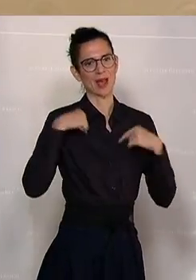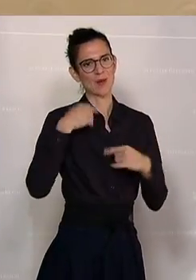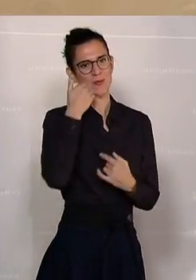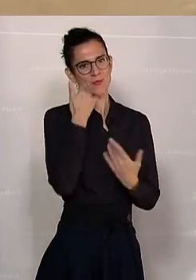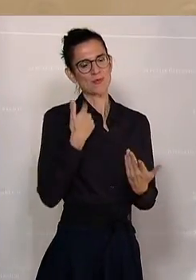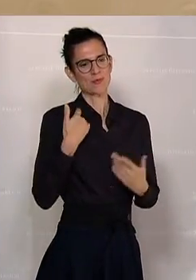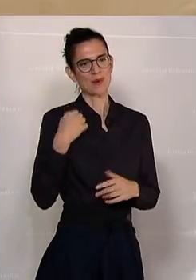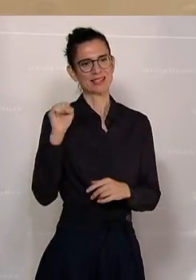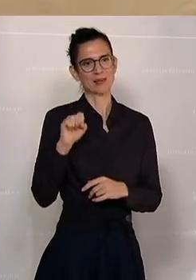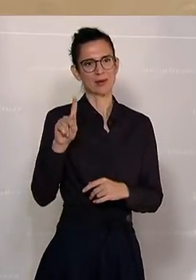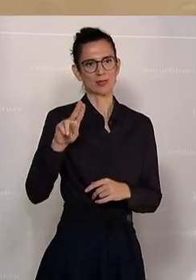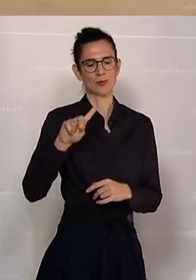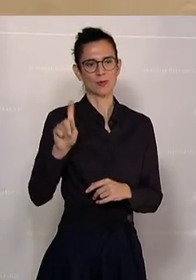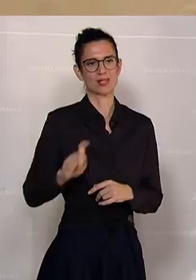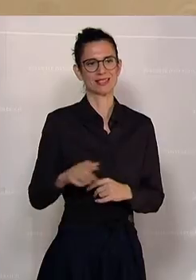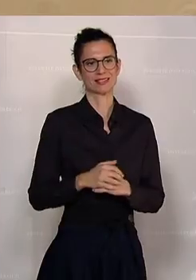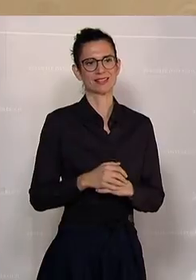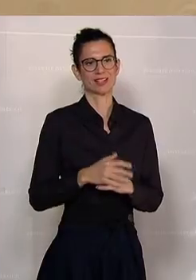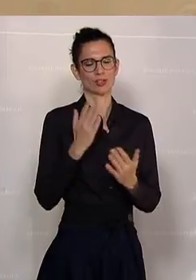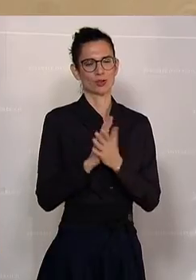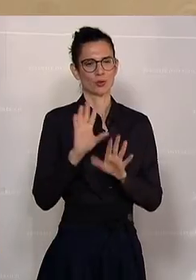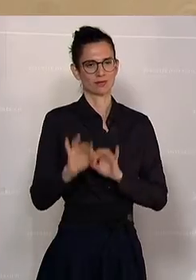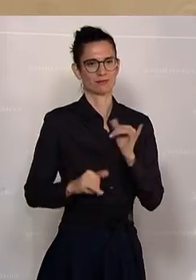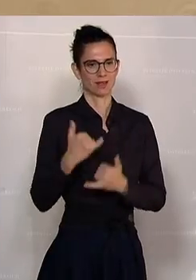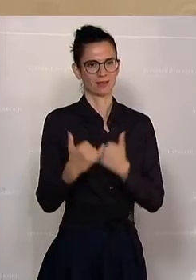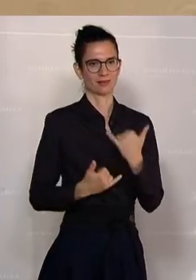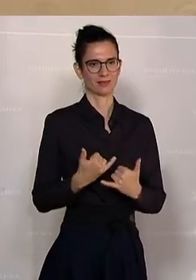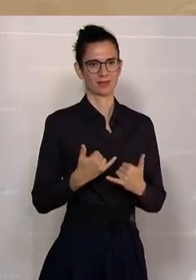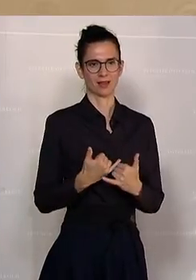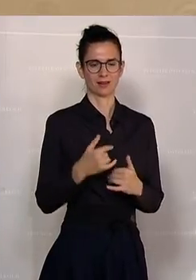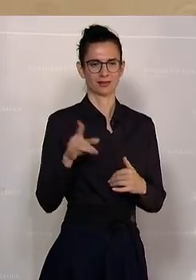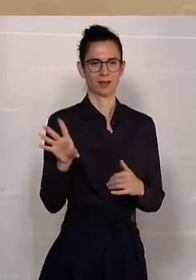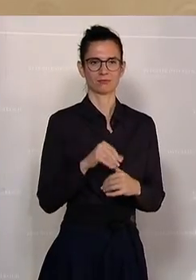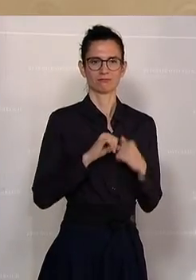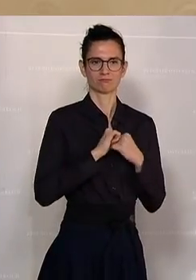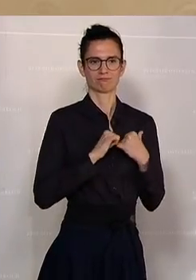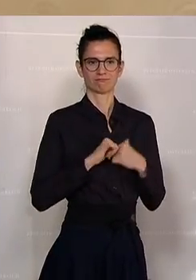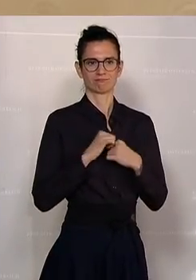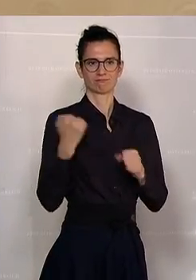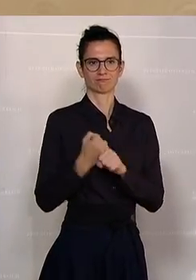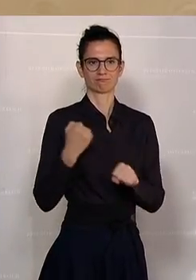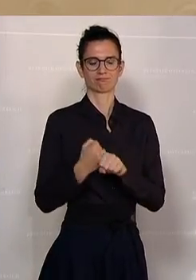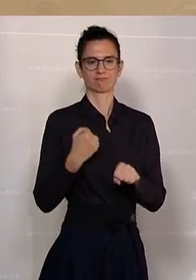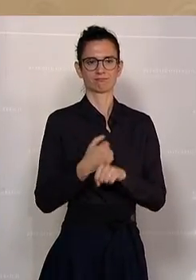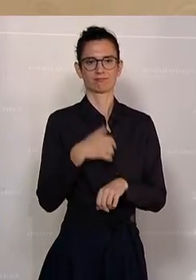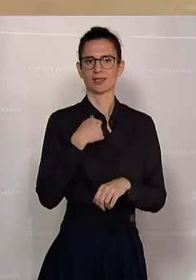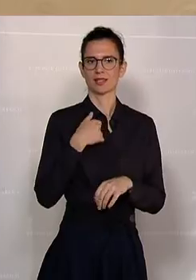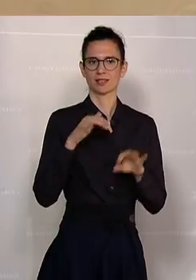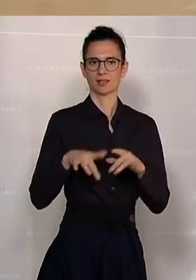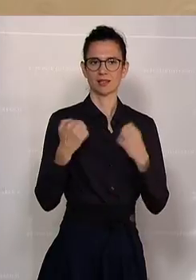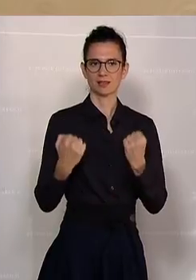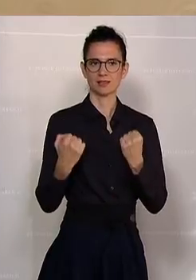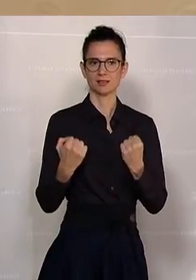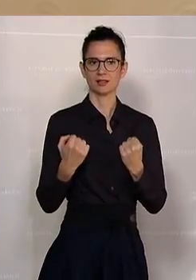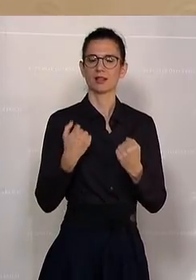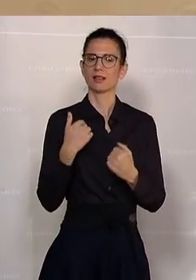Sebastian Kurz. Er hat über zehn Jahre mit Herzblut seine Arbeit gemacht und ich bin überzeugt davon, dass